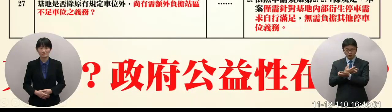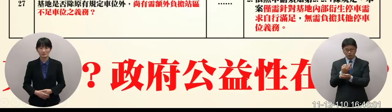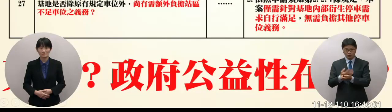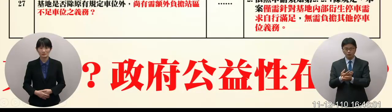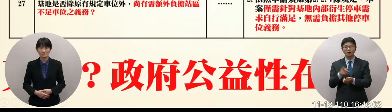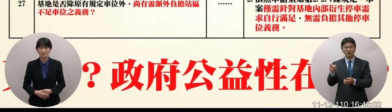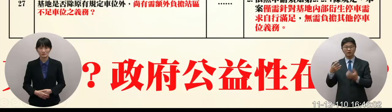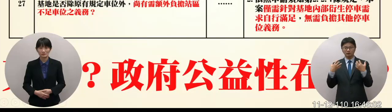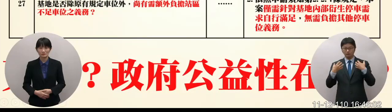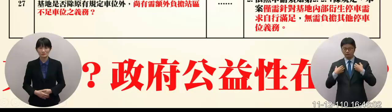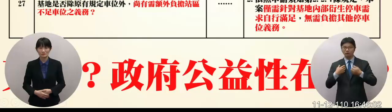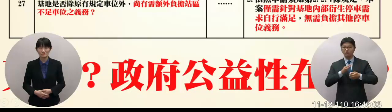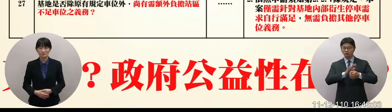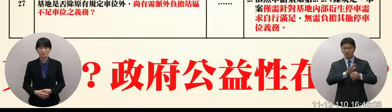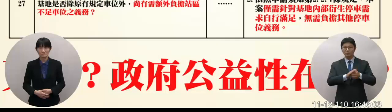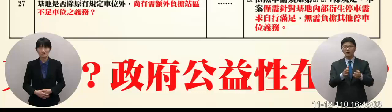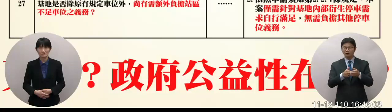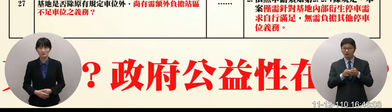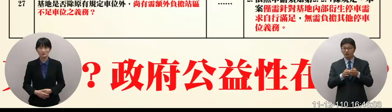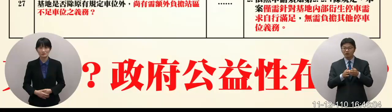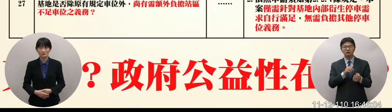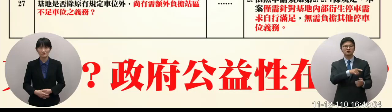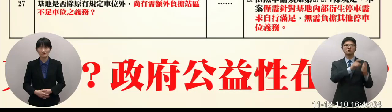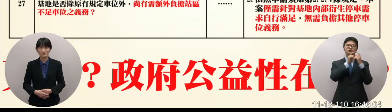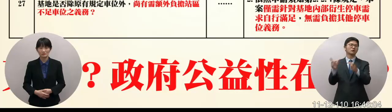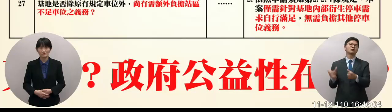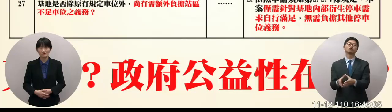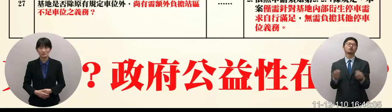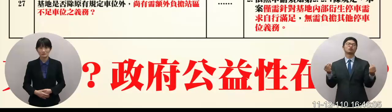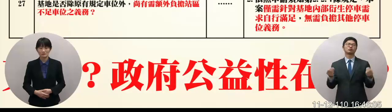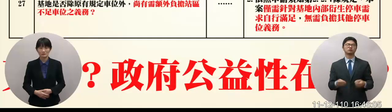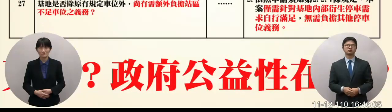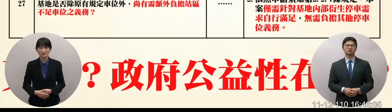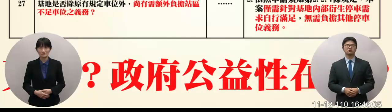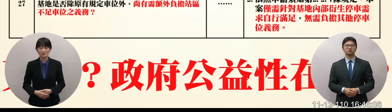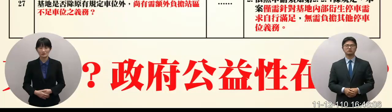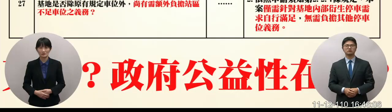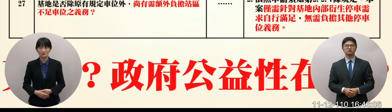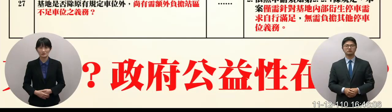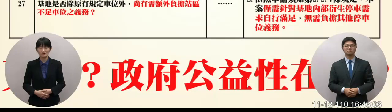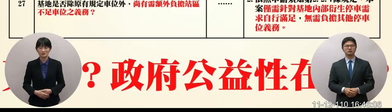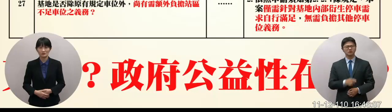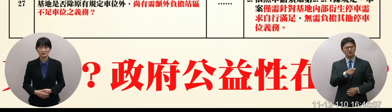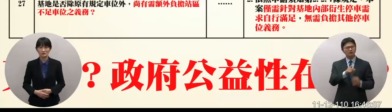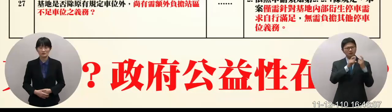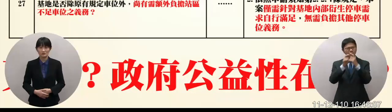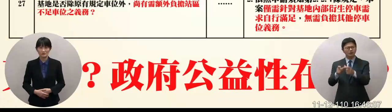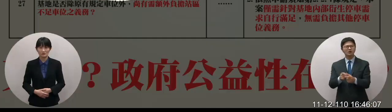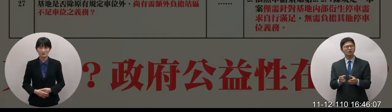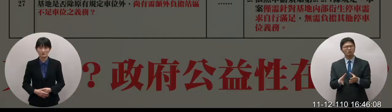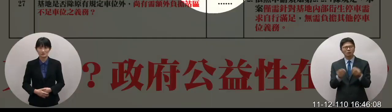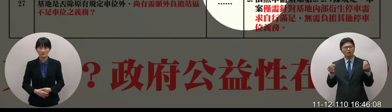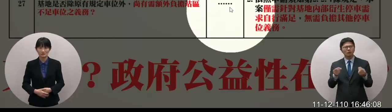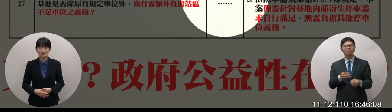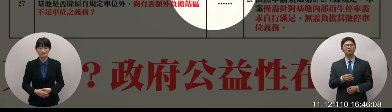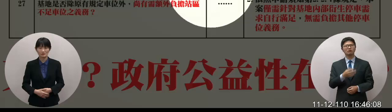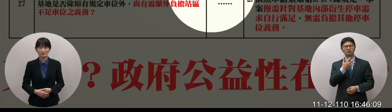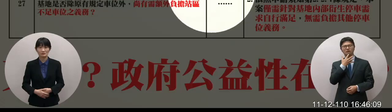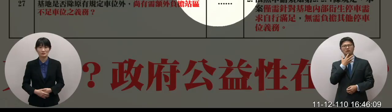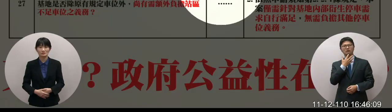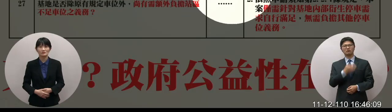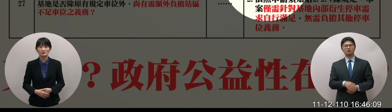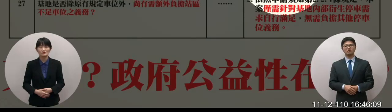你們這樣招標你還跟人家解釋不需要啊你們說不需要啊你們怎麼可以這樣講呢你們說來你們